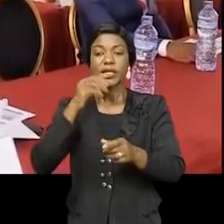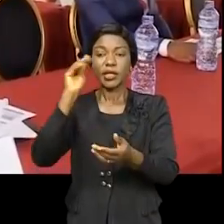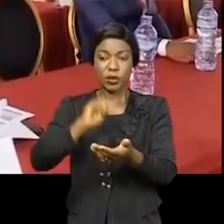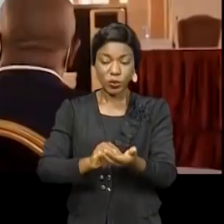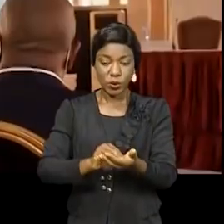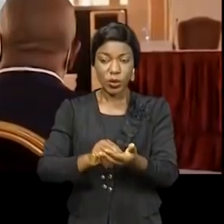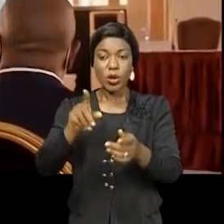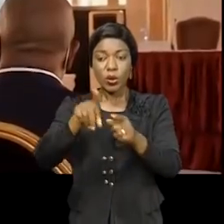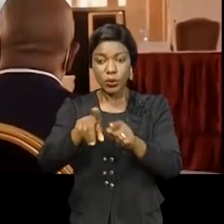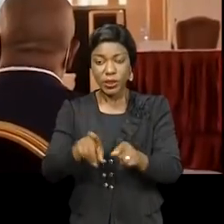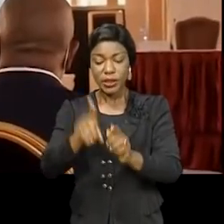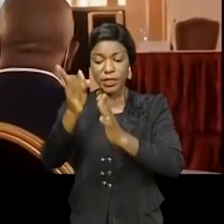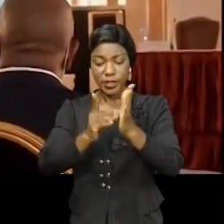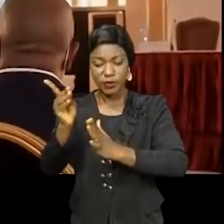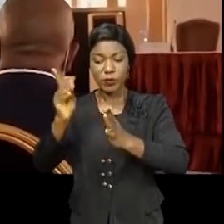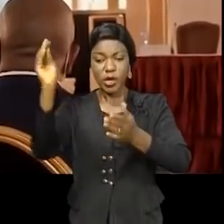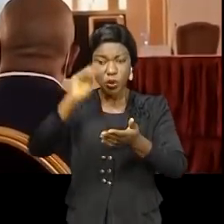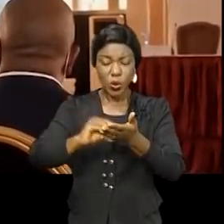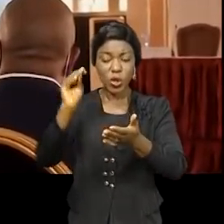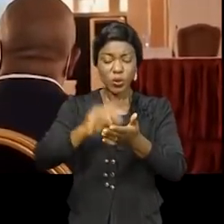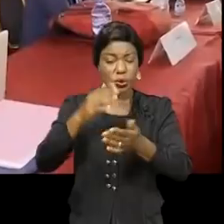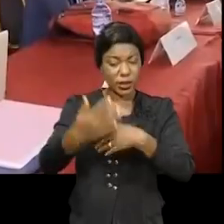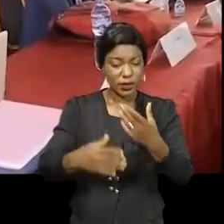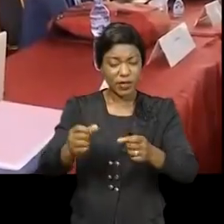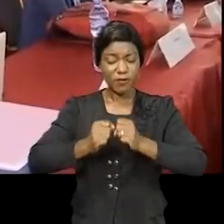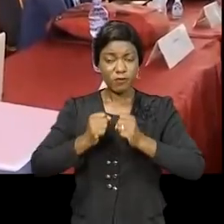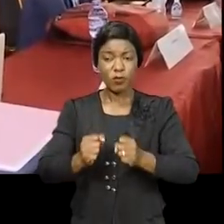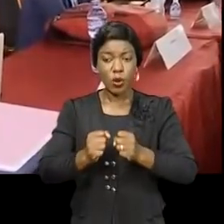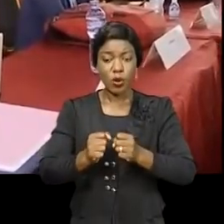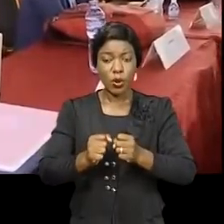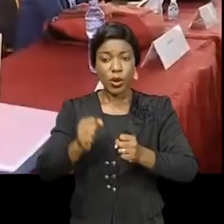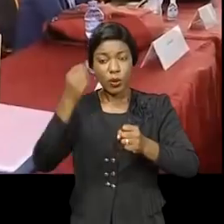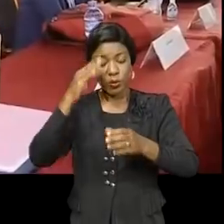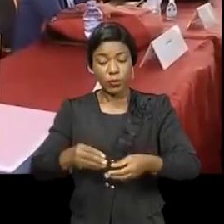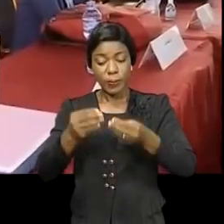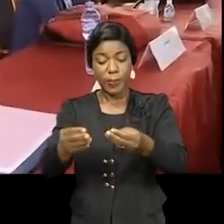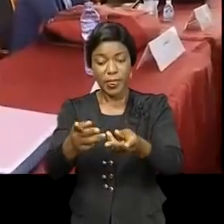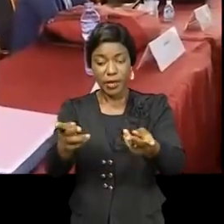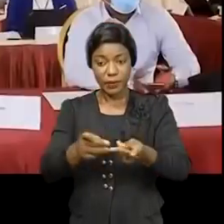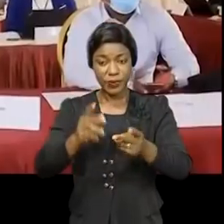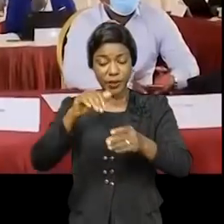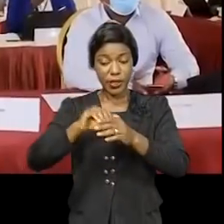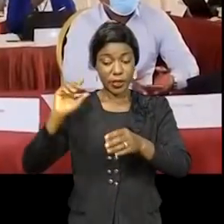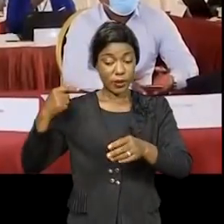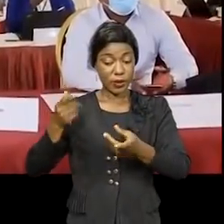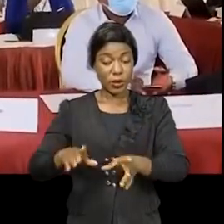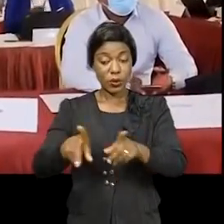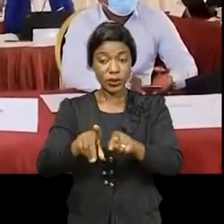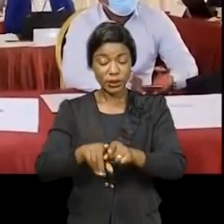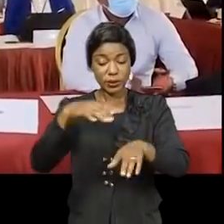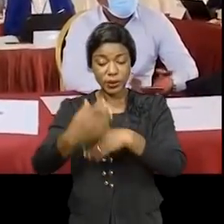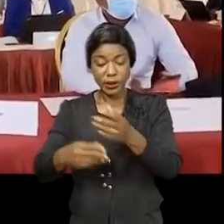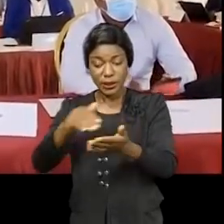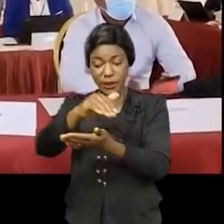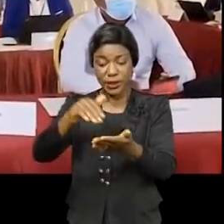'impérieuse nécessité de développer encore des stratégies multiformes et efficaces à travers la mise en place de structures de gouvernance, l'opérationnalisation